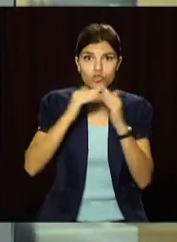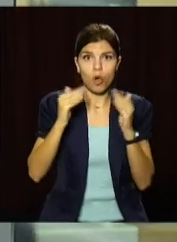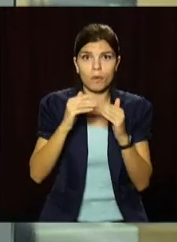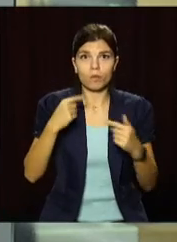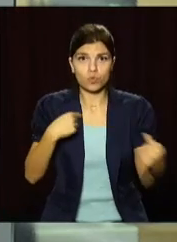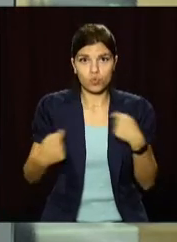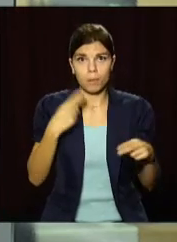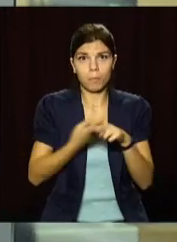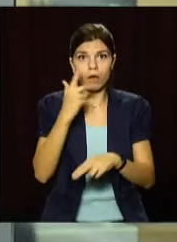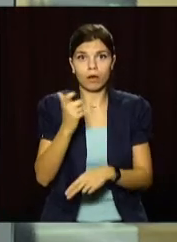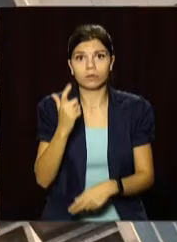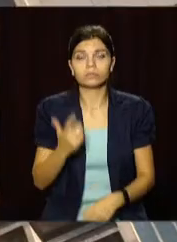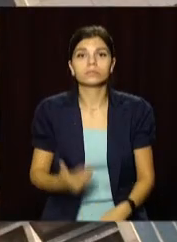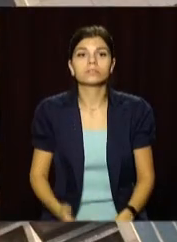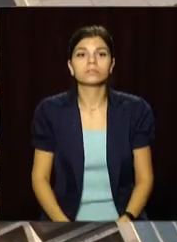Марія Требушенко.